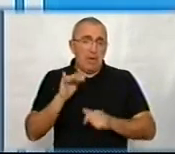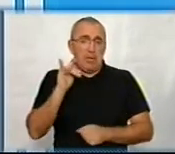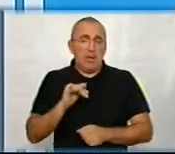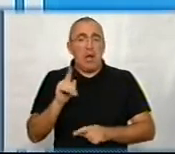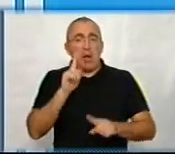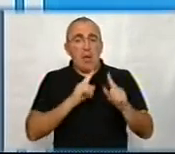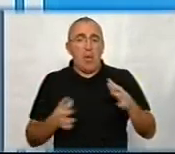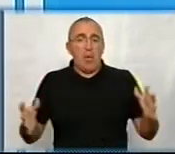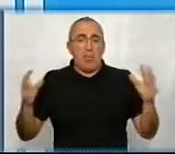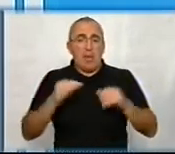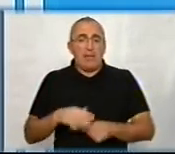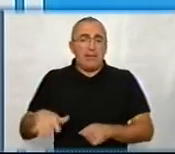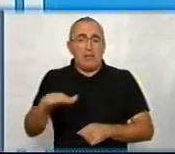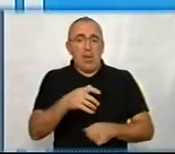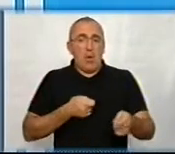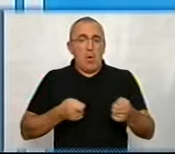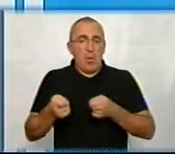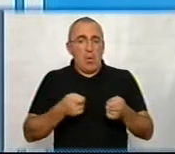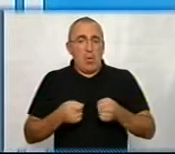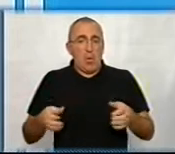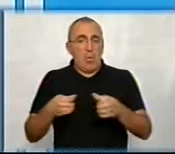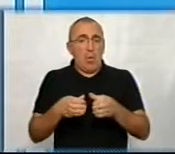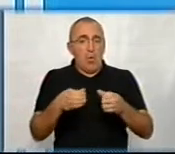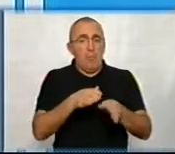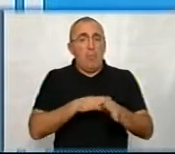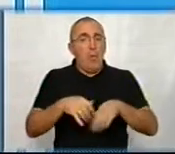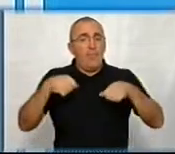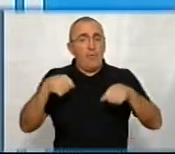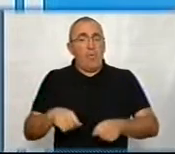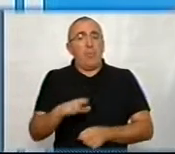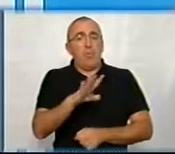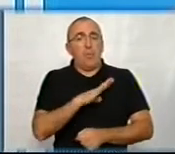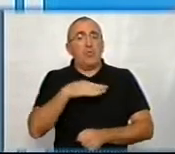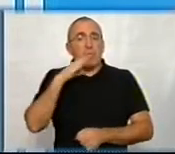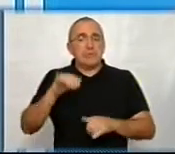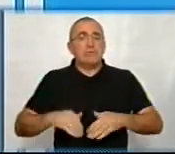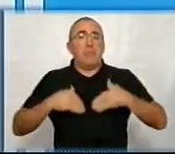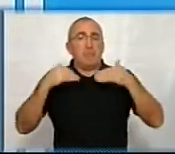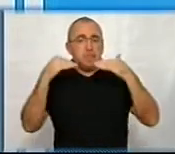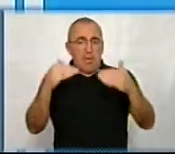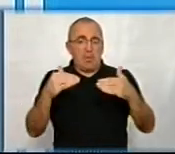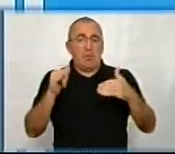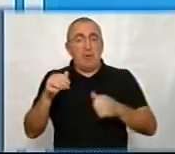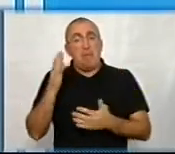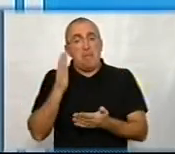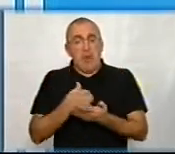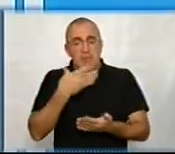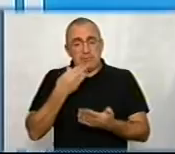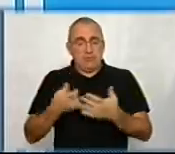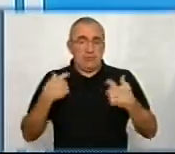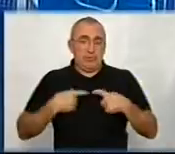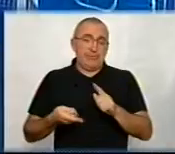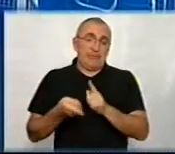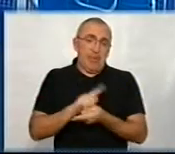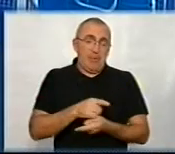ради об'єднаних територіальних громад, в яких, нагадаю, повноваження були достатньо збільшені і вони вже мали б самі по собі замінити